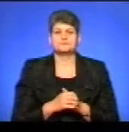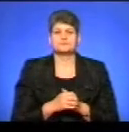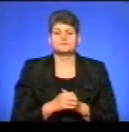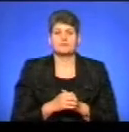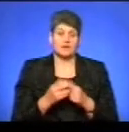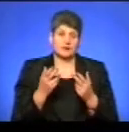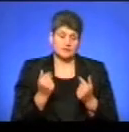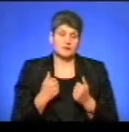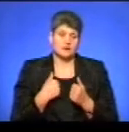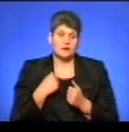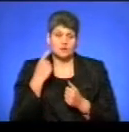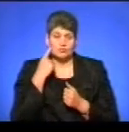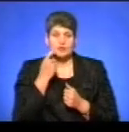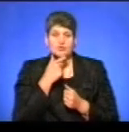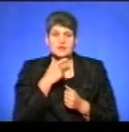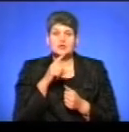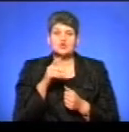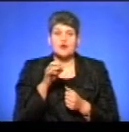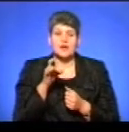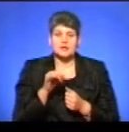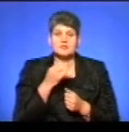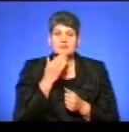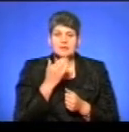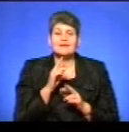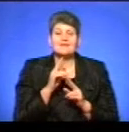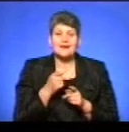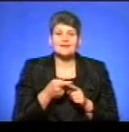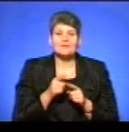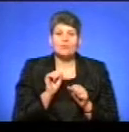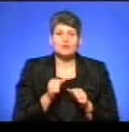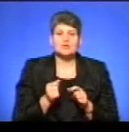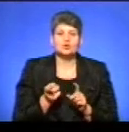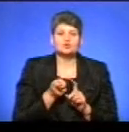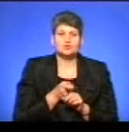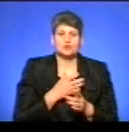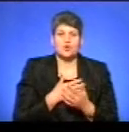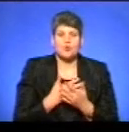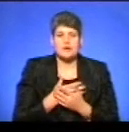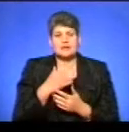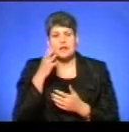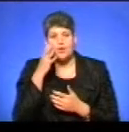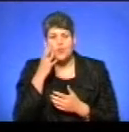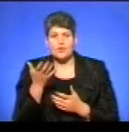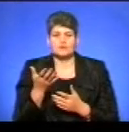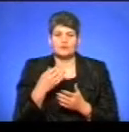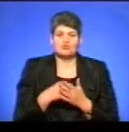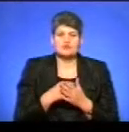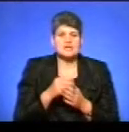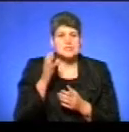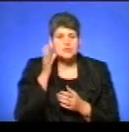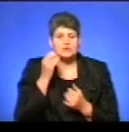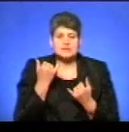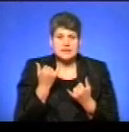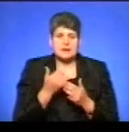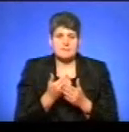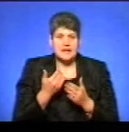Так, але я думаю, що пані Жоряна запитувала про те, як може доучитися громадськість, науковці, бюджетні слухання от зараз